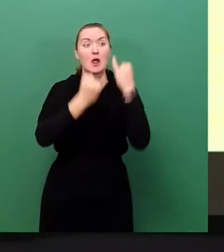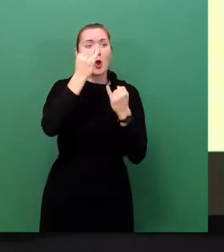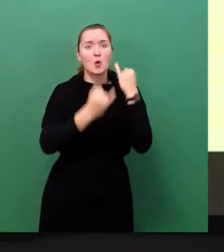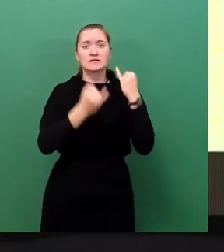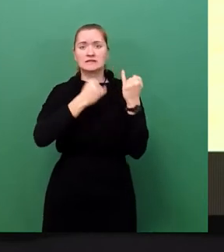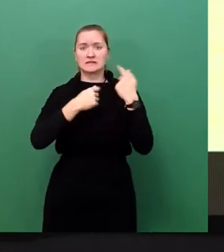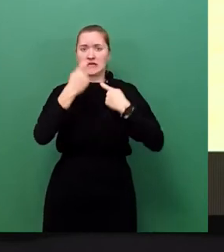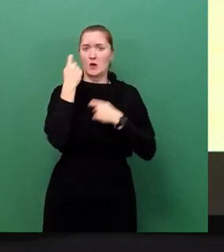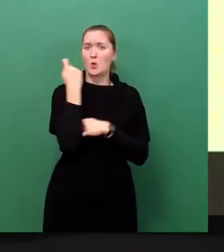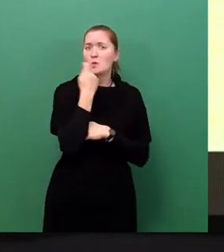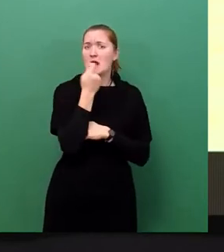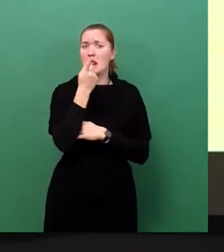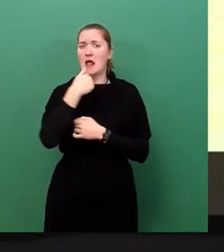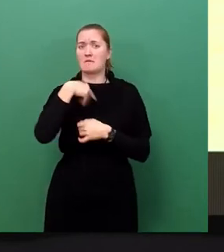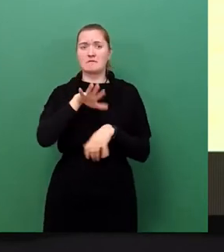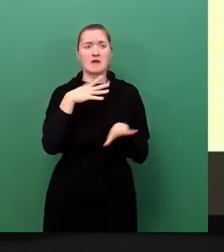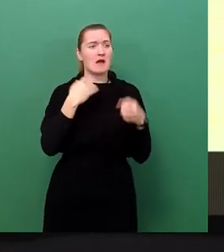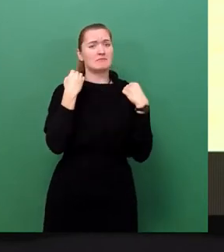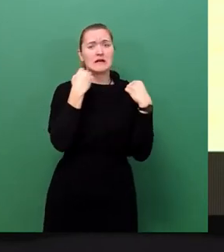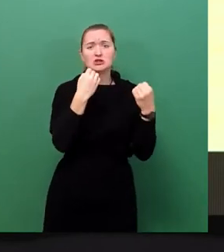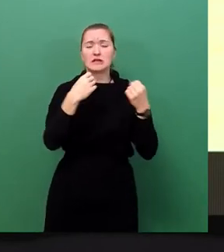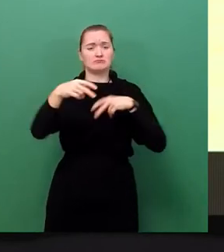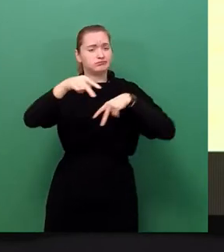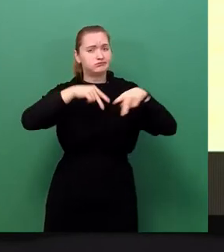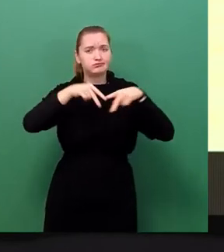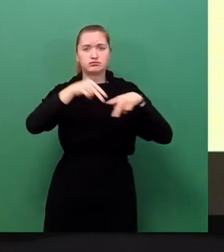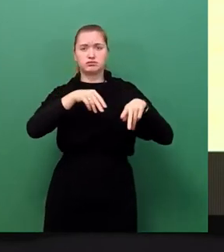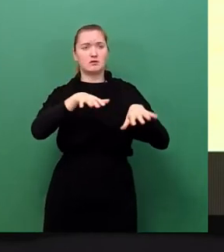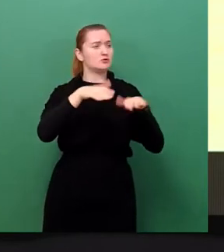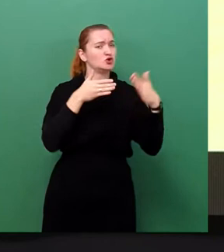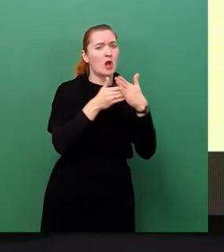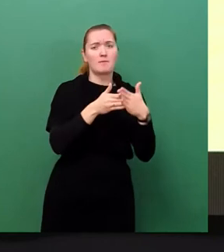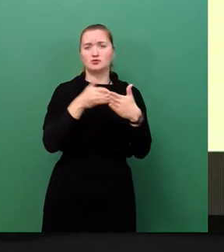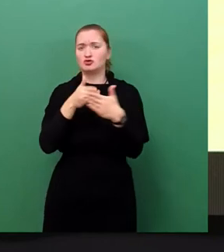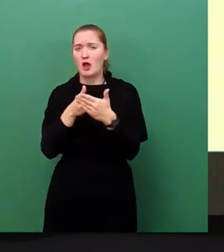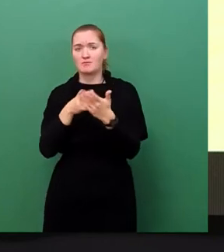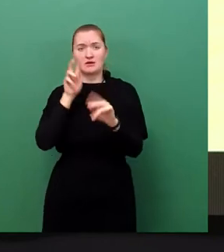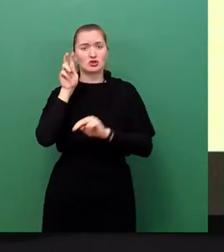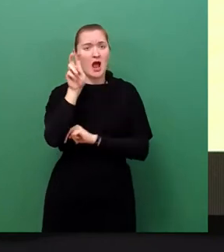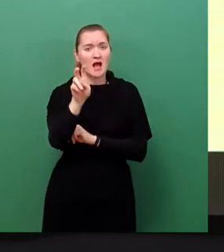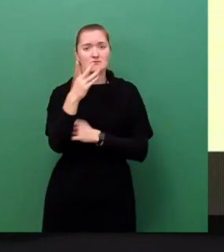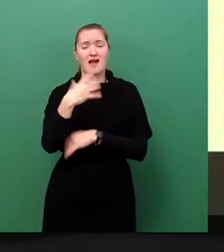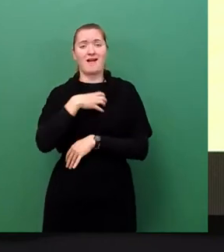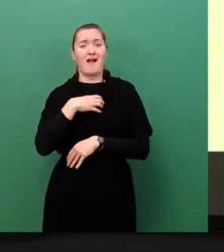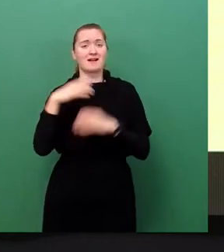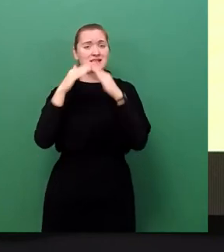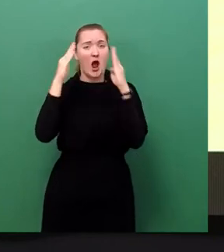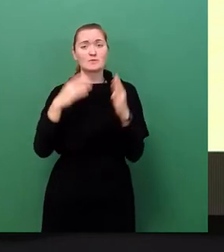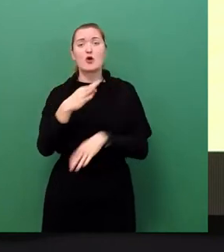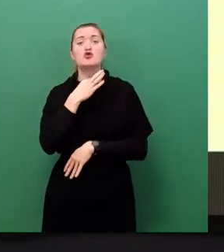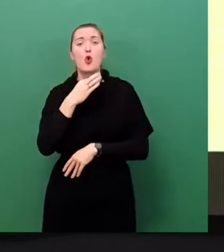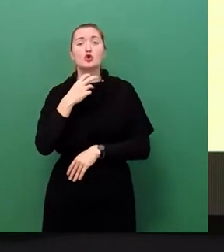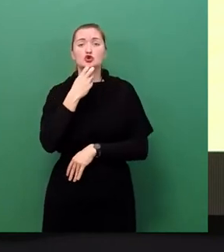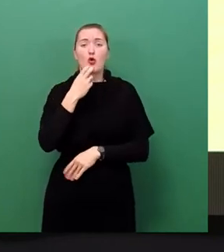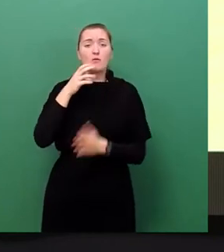das gesamte städtische Straßenbahnverkehrsnetz liegt brach, Krankenhäuser werden mit Notstrom betrieben und können nur noch das